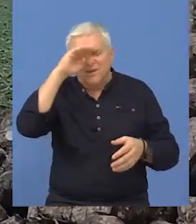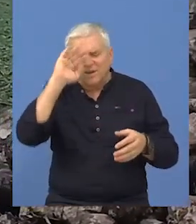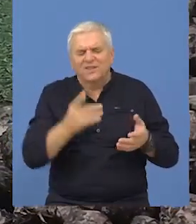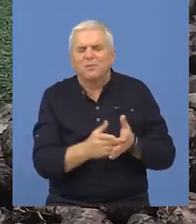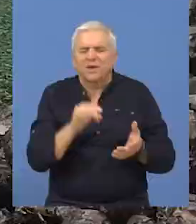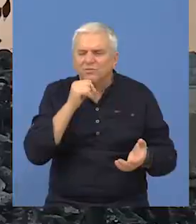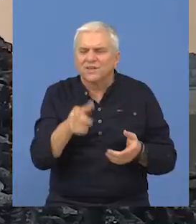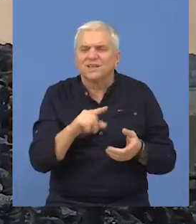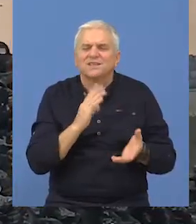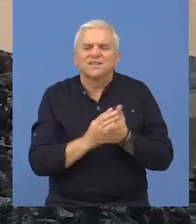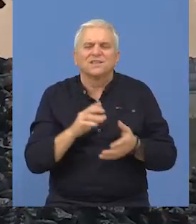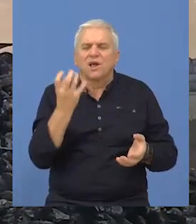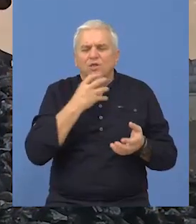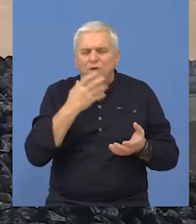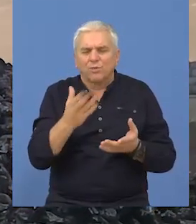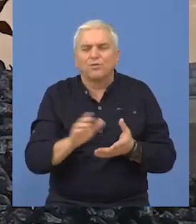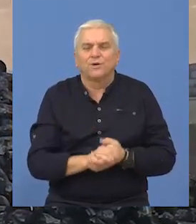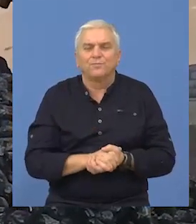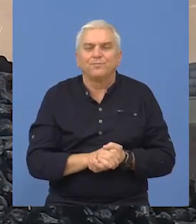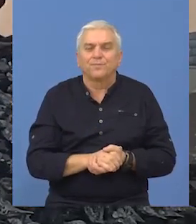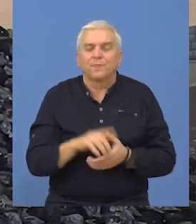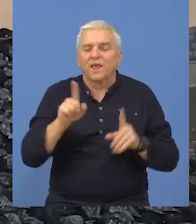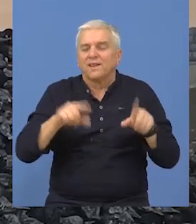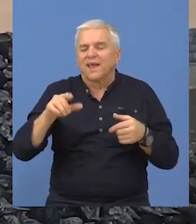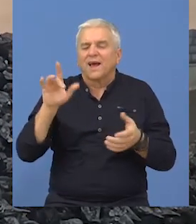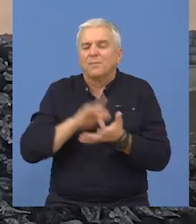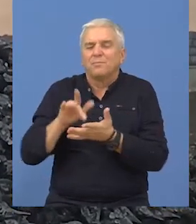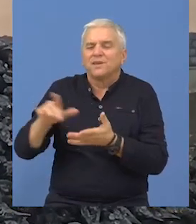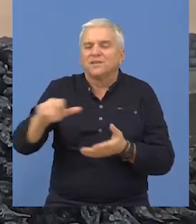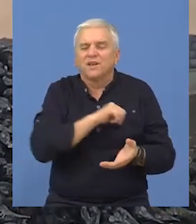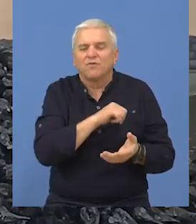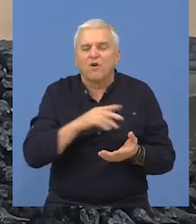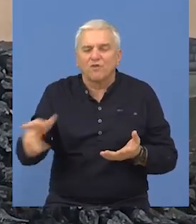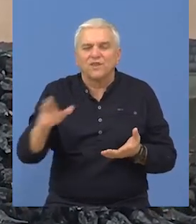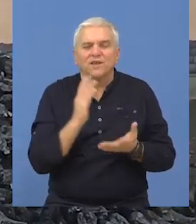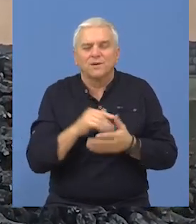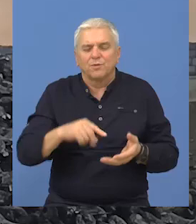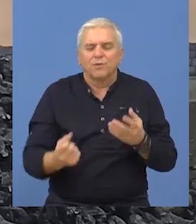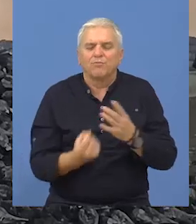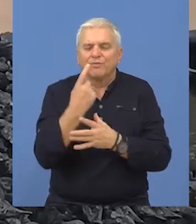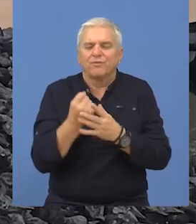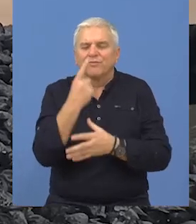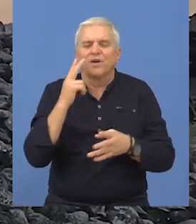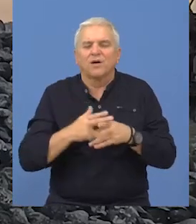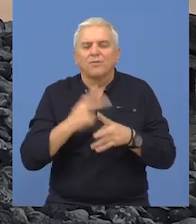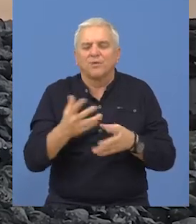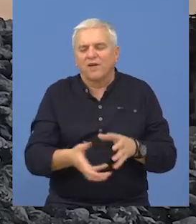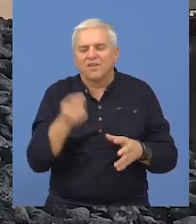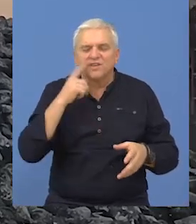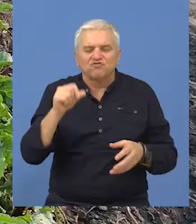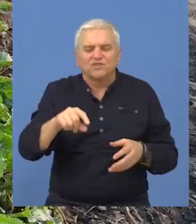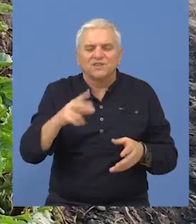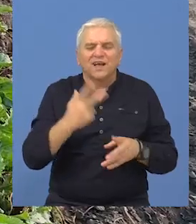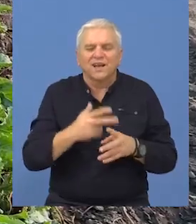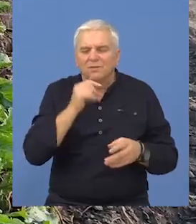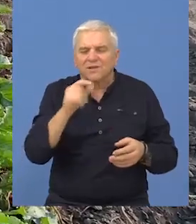vremenskim uslovima, koji podrazumevaju i ekstremne temperature. Na pojedinim parcelama u Vojvodini pojavili su se problemi